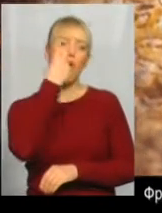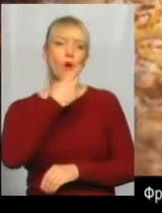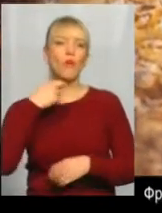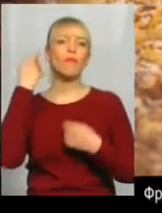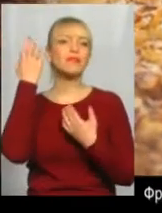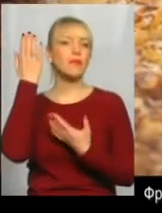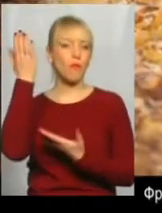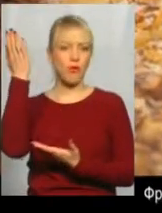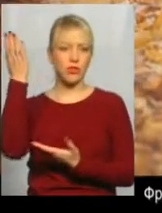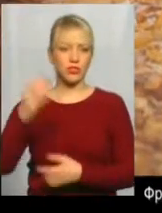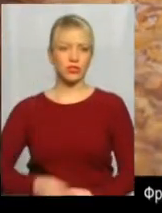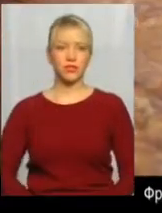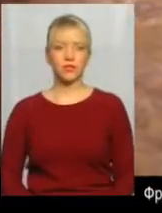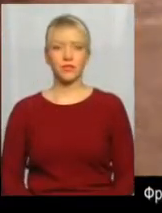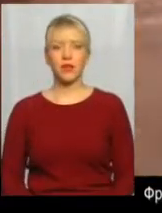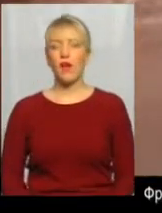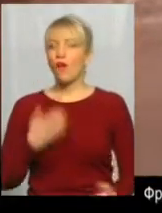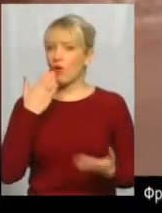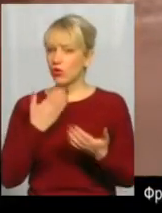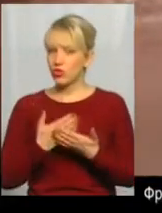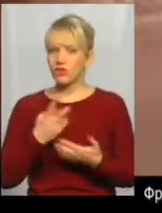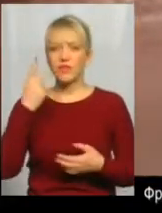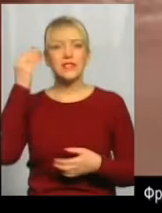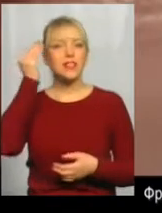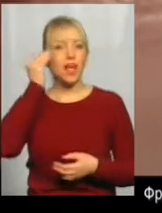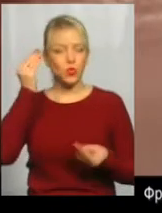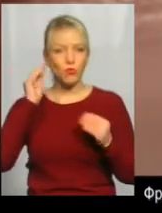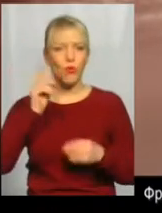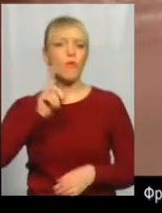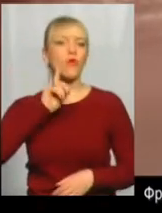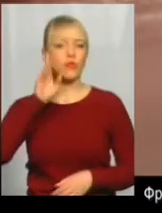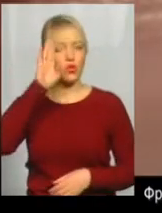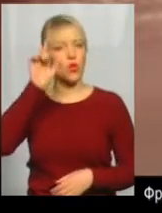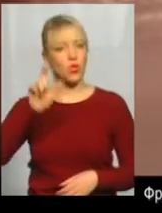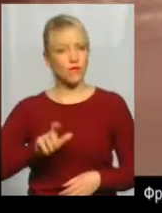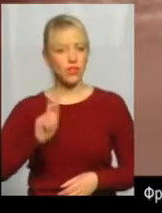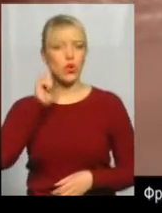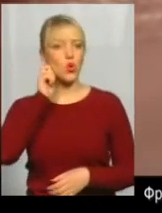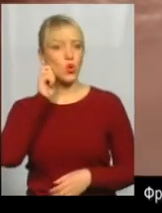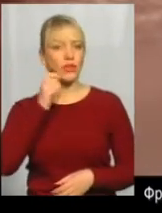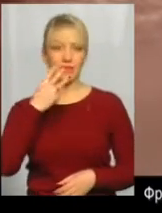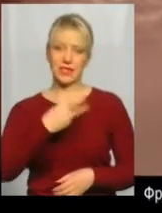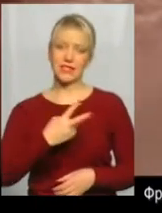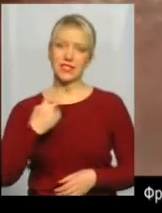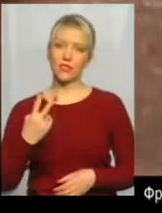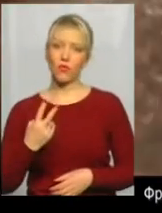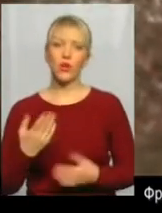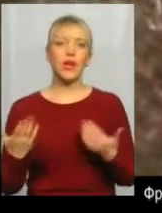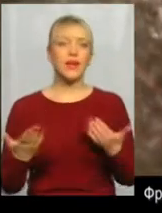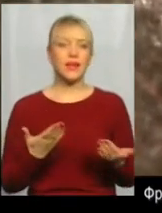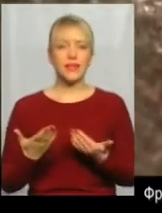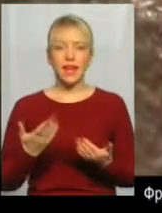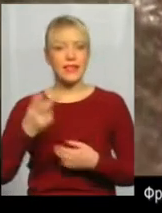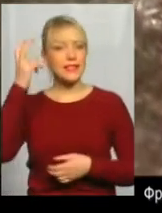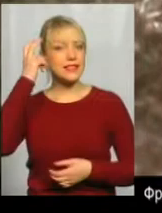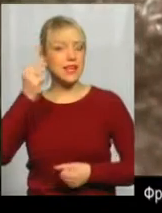Божий. Вочевидь спадало на думку молодому чоловікові років 32-х, який